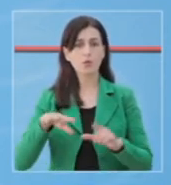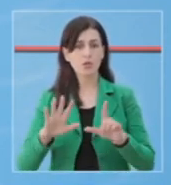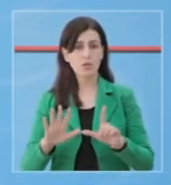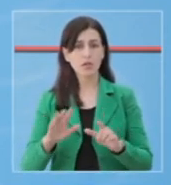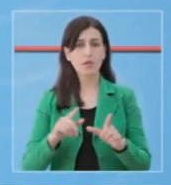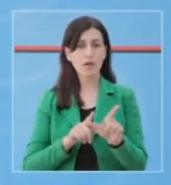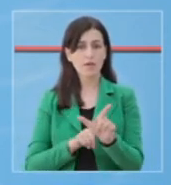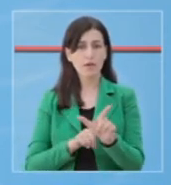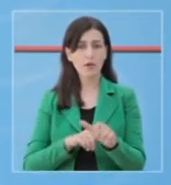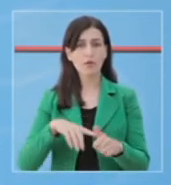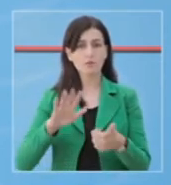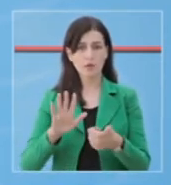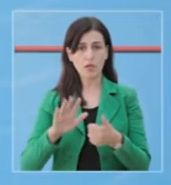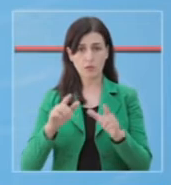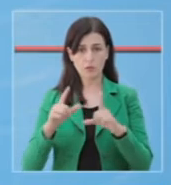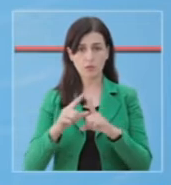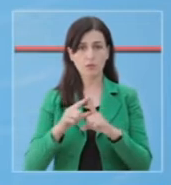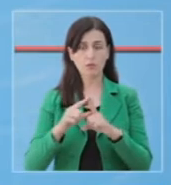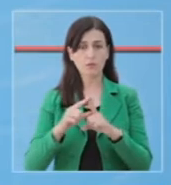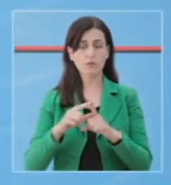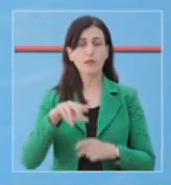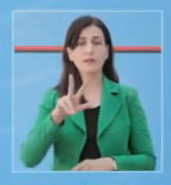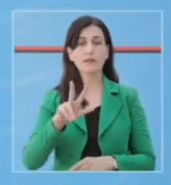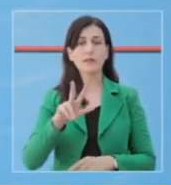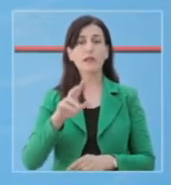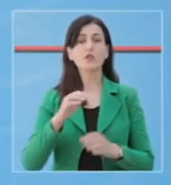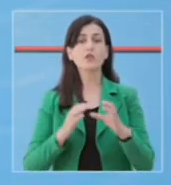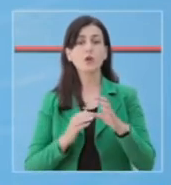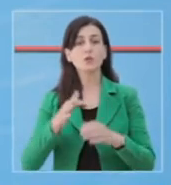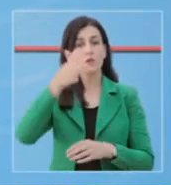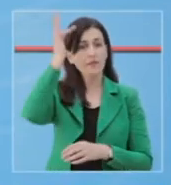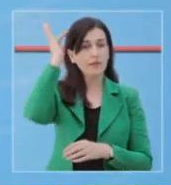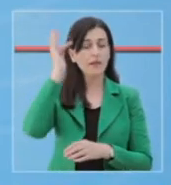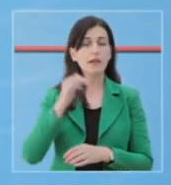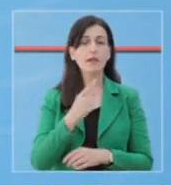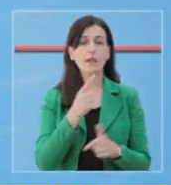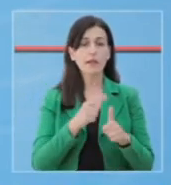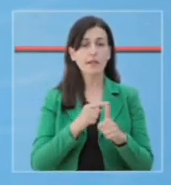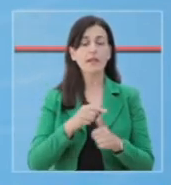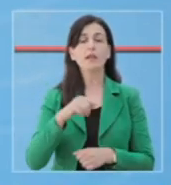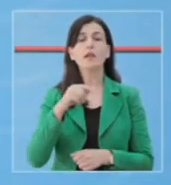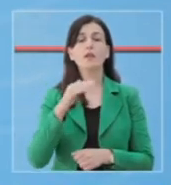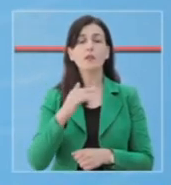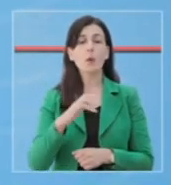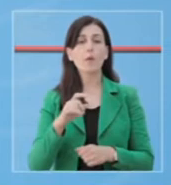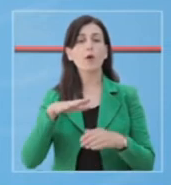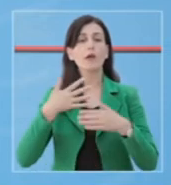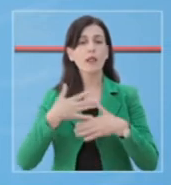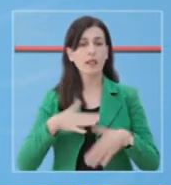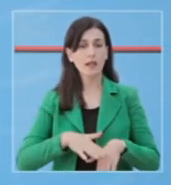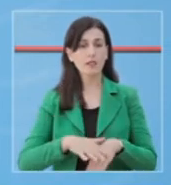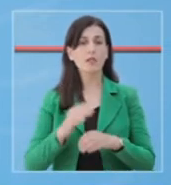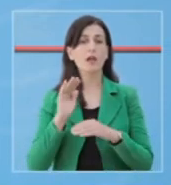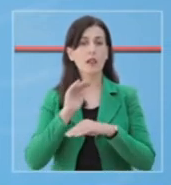7 në Vlorë, 6 në Durës, nga 3 raste në Shkoder dhe Fir, nga një raste përkatsisht në Tropoj, Lejsh,